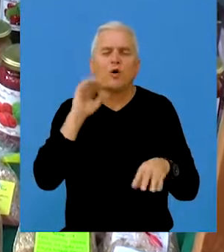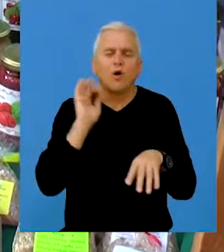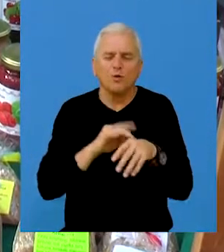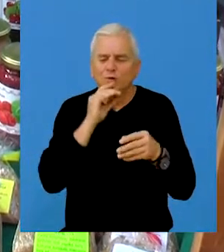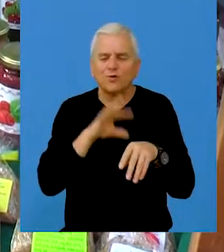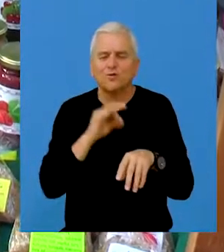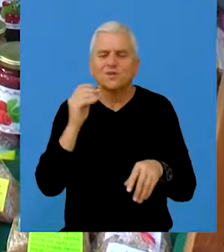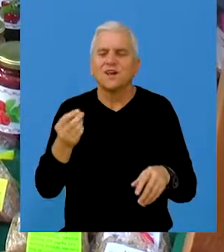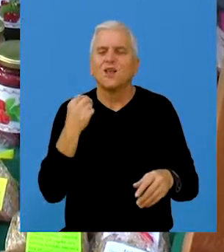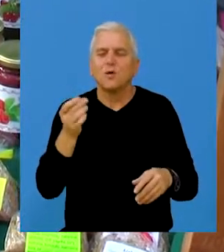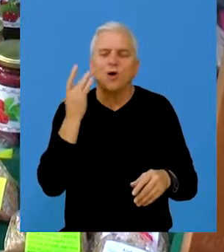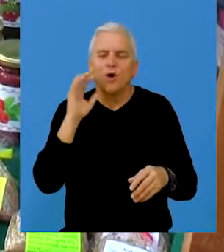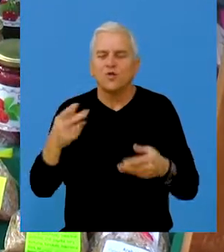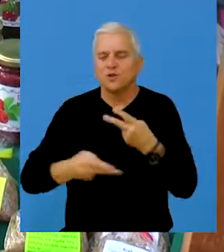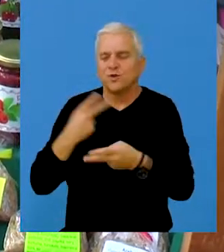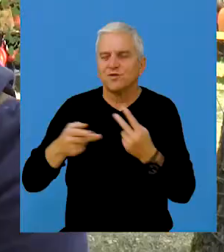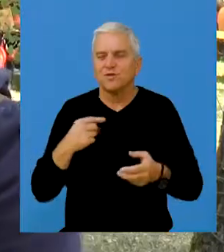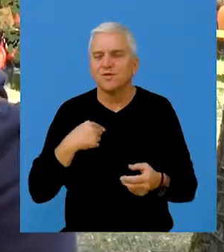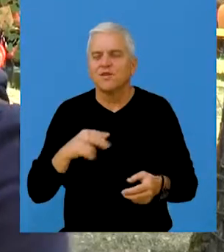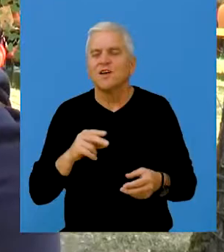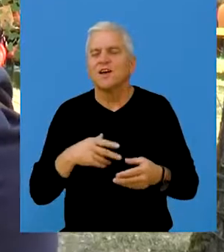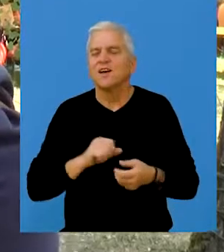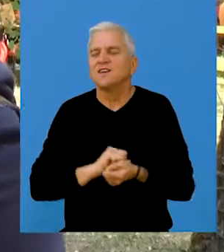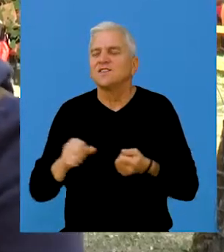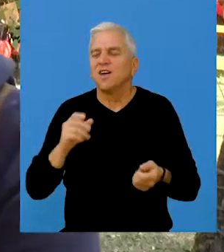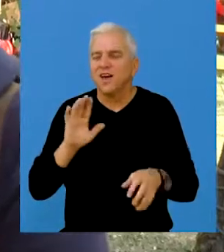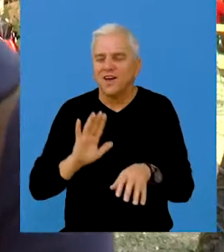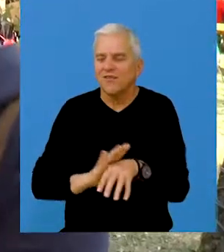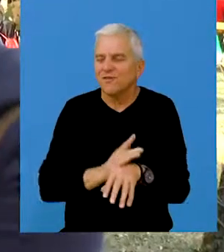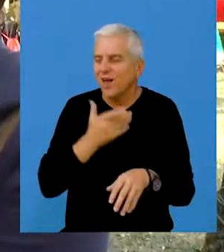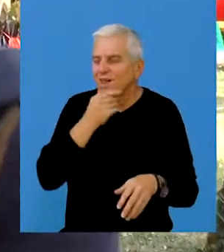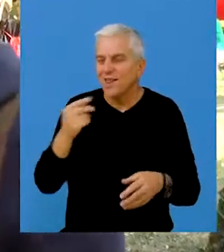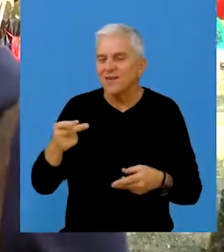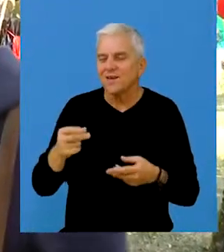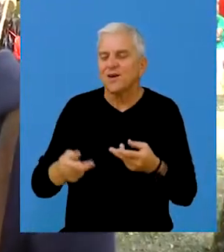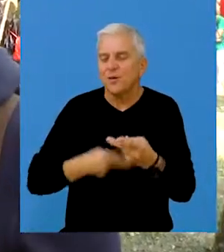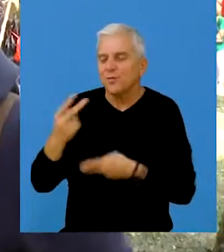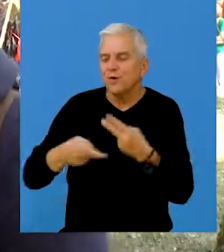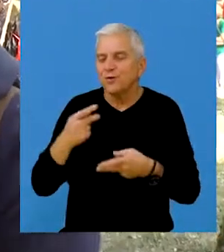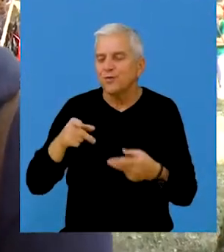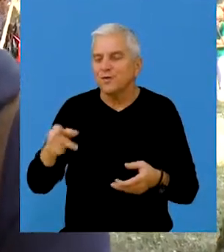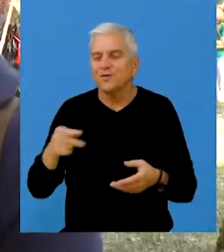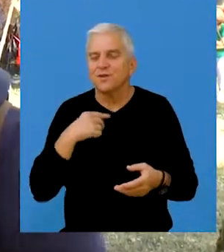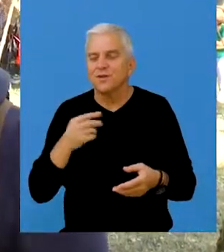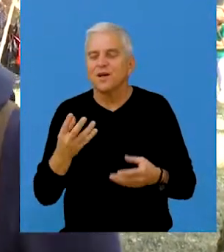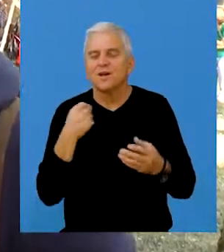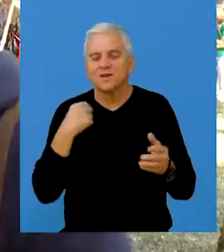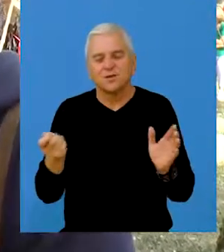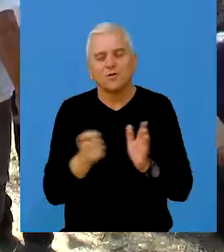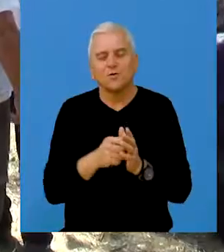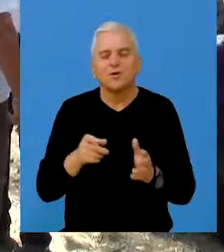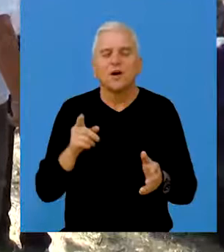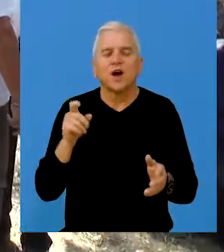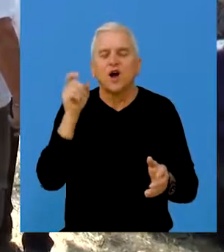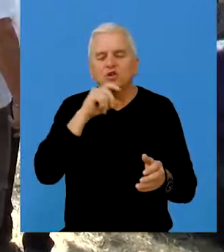utisaka i odličnih kvalitetnih proizvoda. Pa ja već imam svoje omiljene produkte, tako da kažem, tako da sam ja već